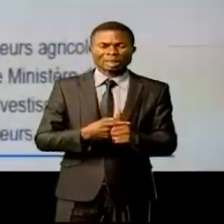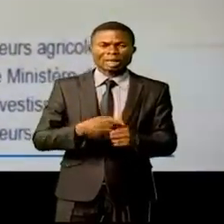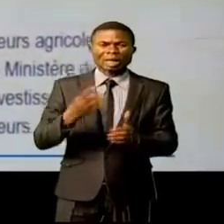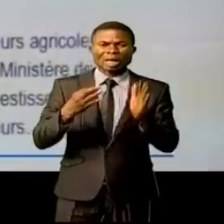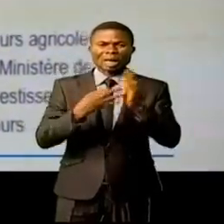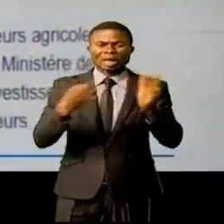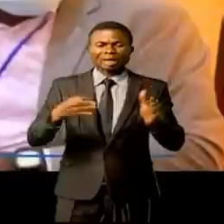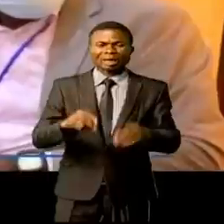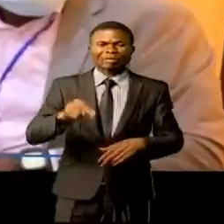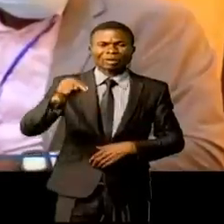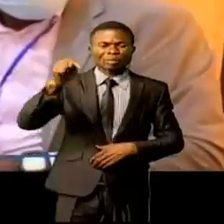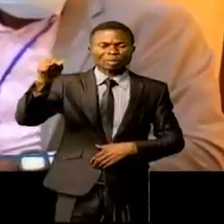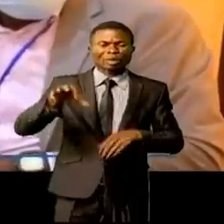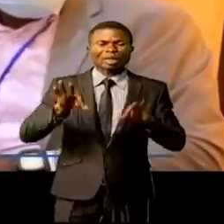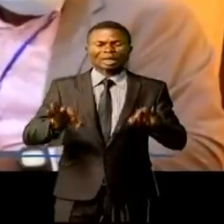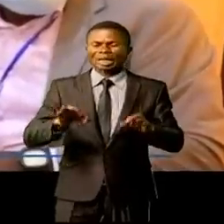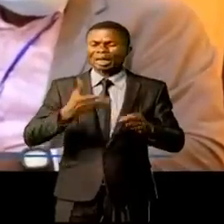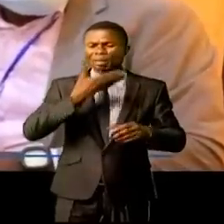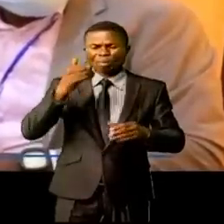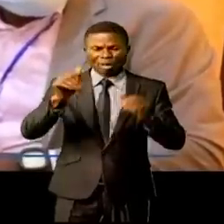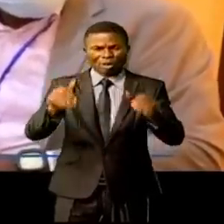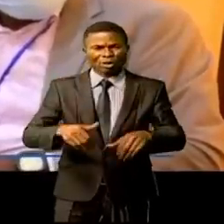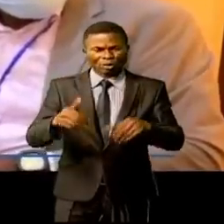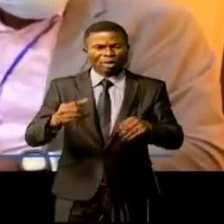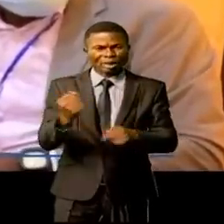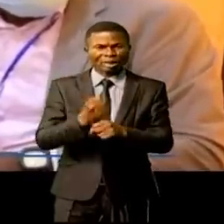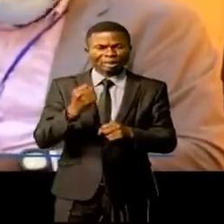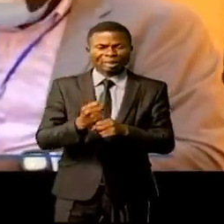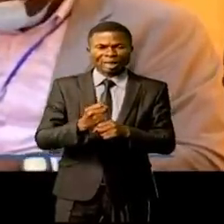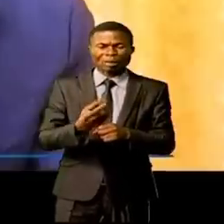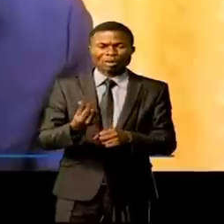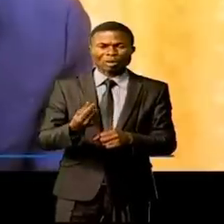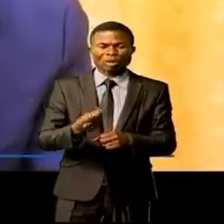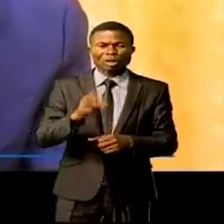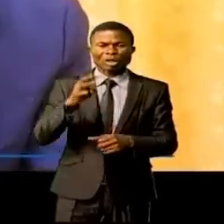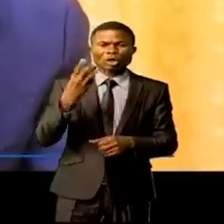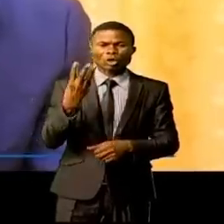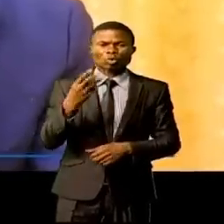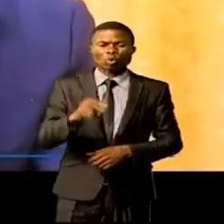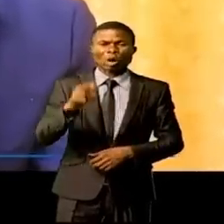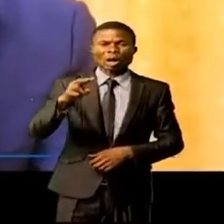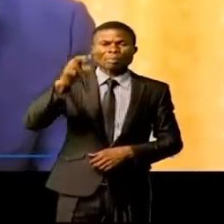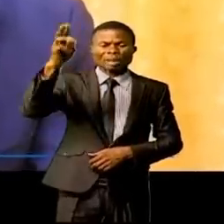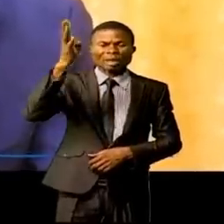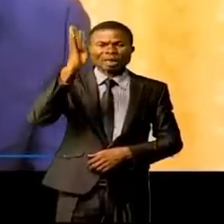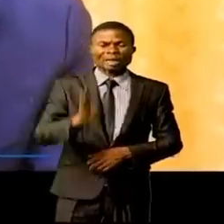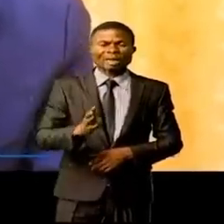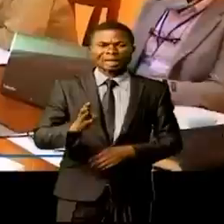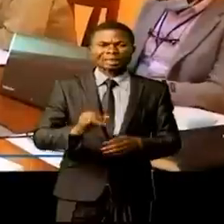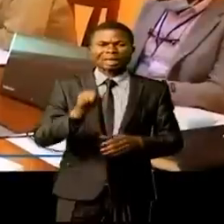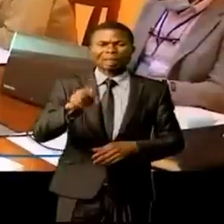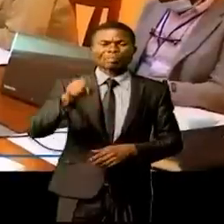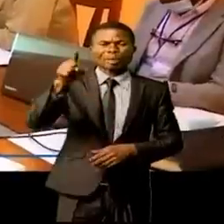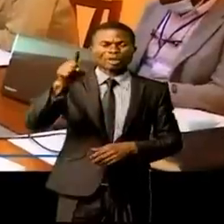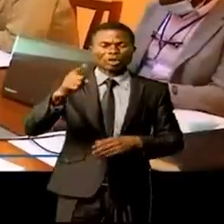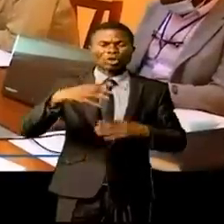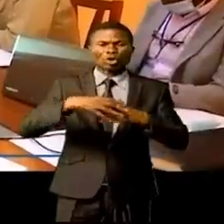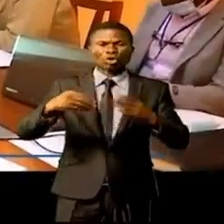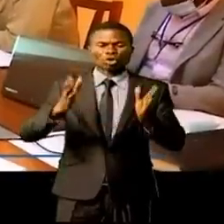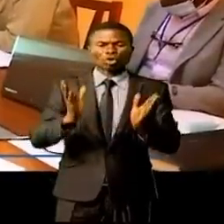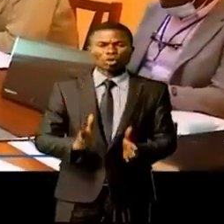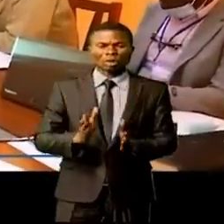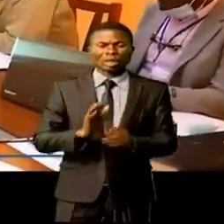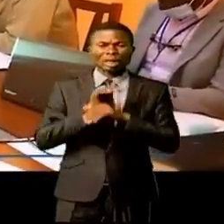d'hectares des terres arabes, sont prêts à investir une enveloppe de 3,4 milliards de dollars. L'engagement de cet